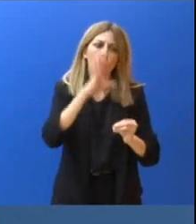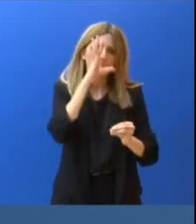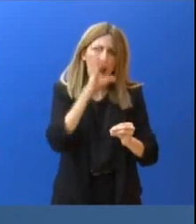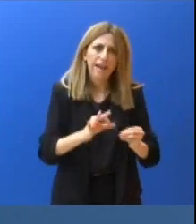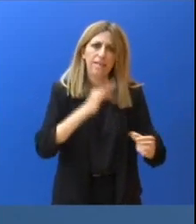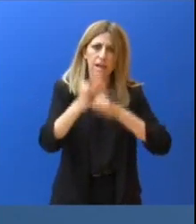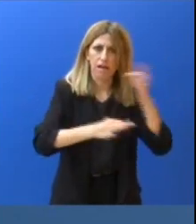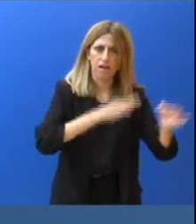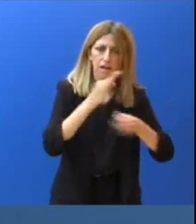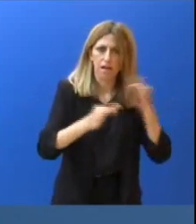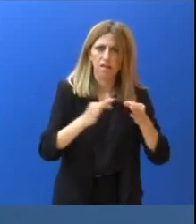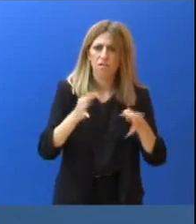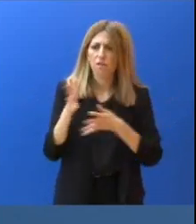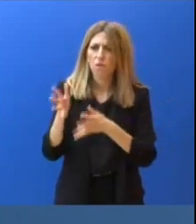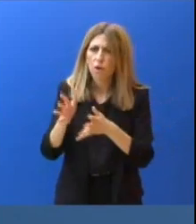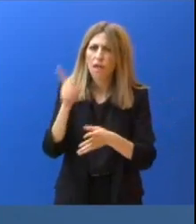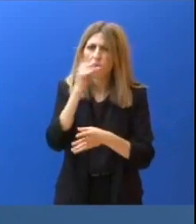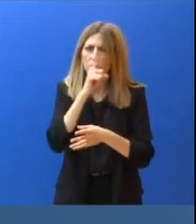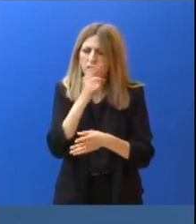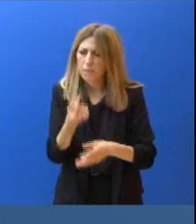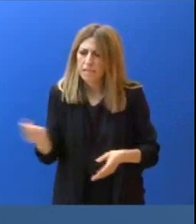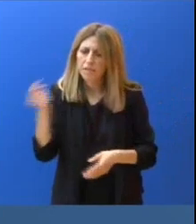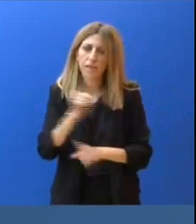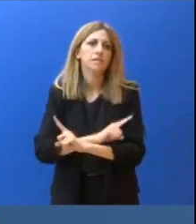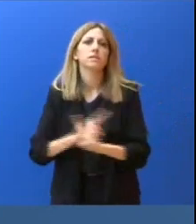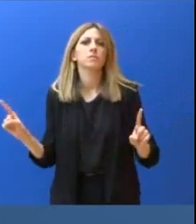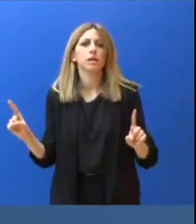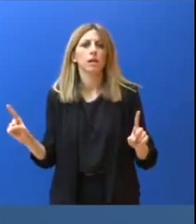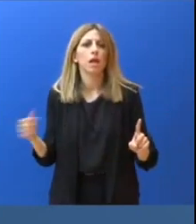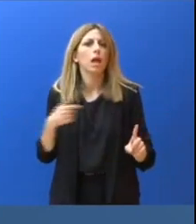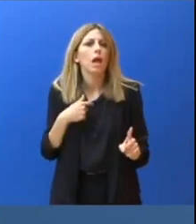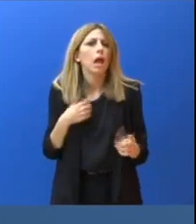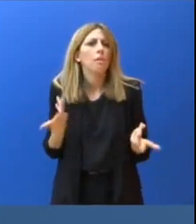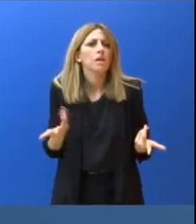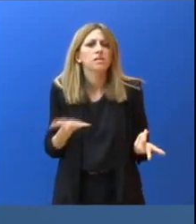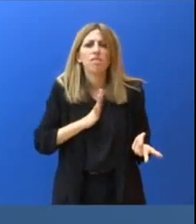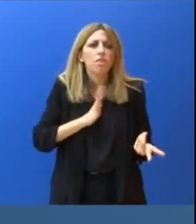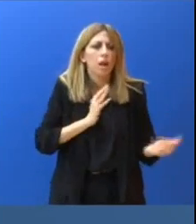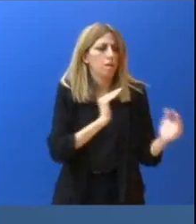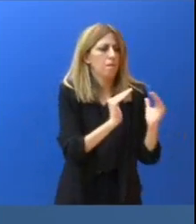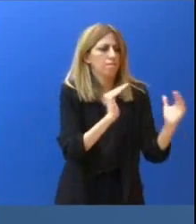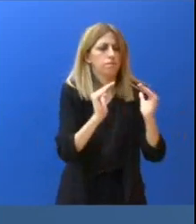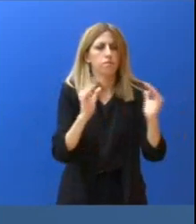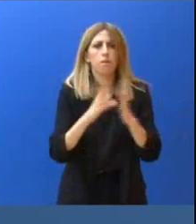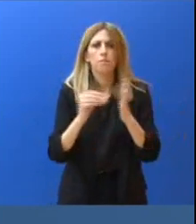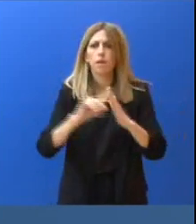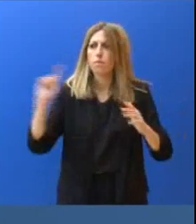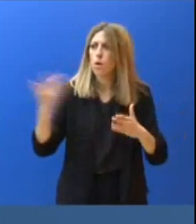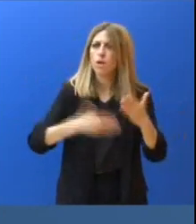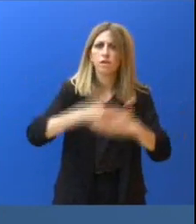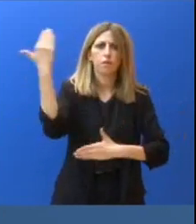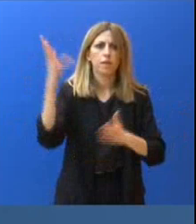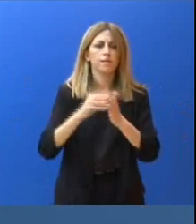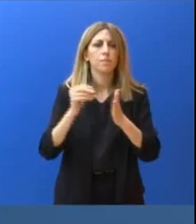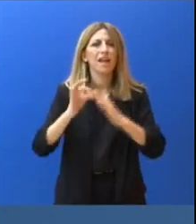καμία πολιτική σκοπιμότητα στα μέσα στα οποία συμμετείχαν σε αυτή την καμπάνια. Απόδειξη ότι πολλές εφημερίδες όπως και η Αυγή, το αγαπητού